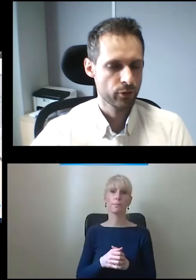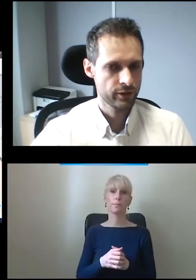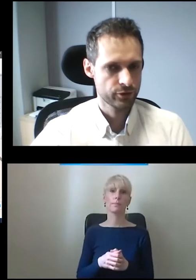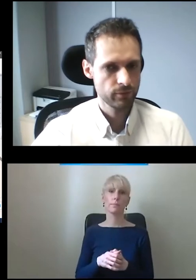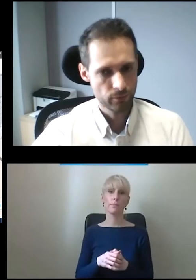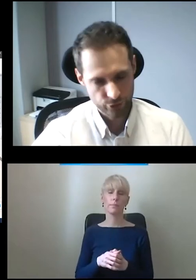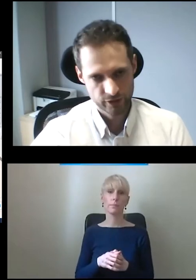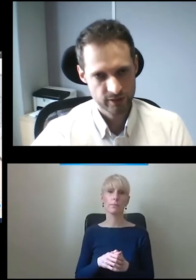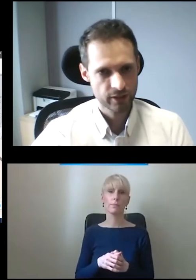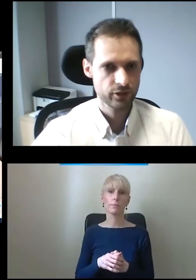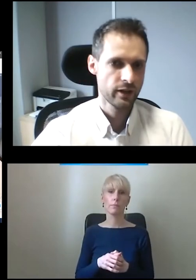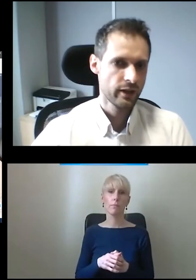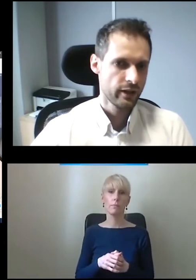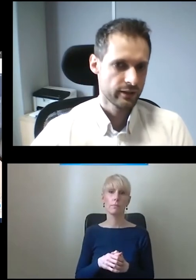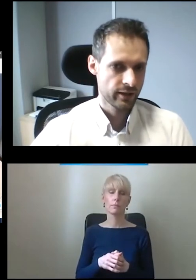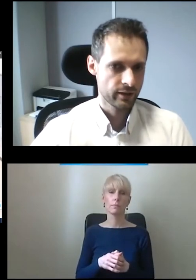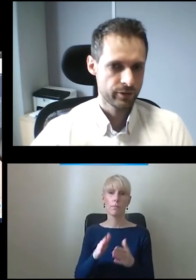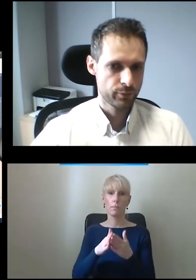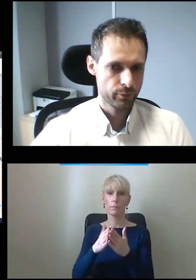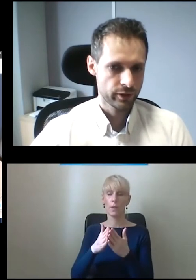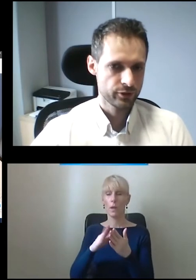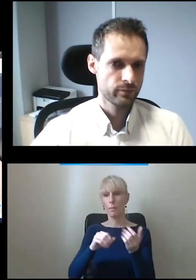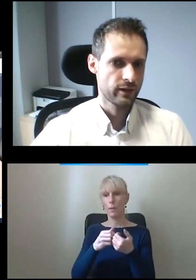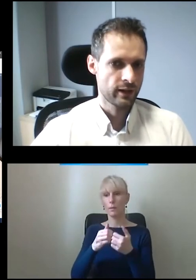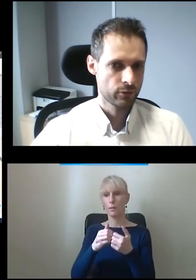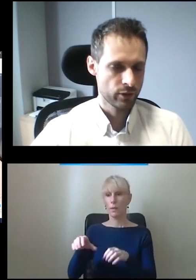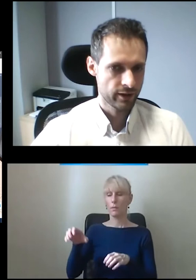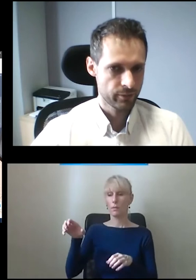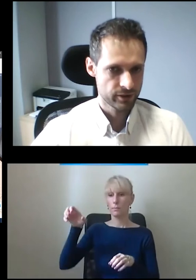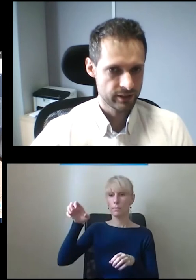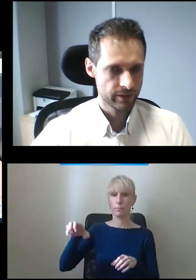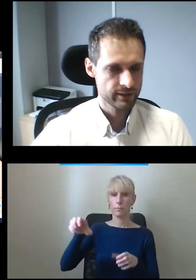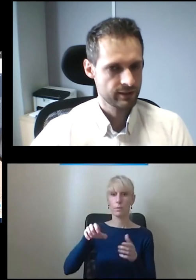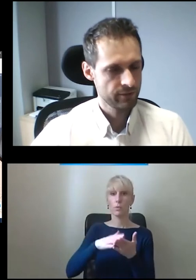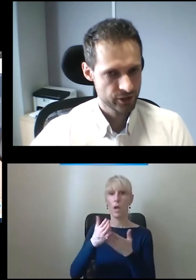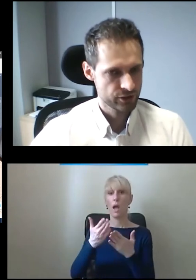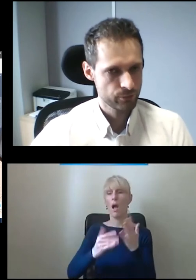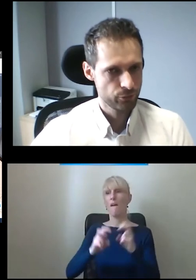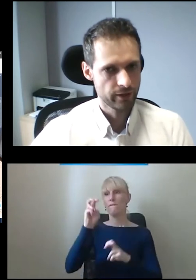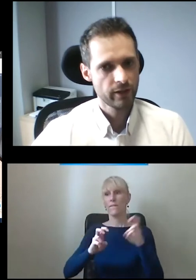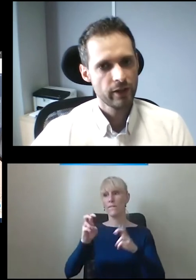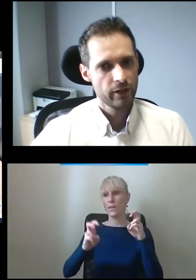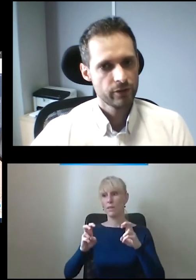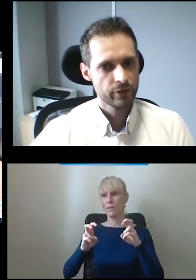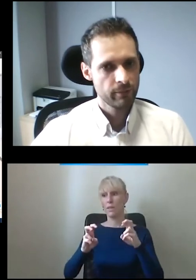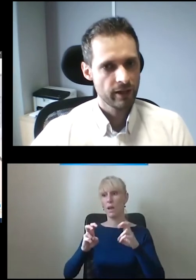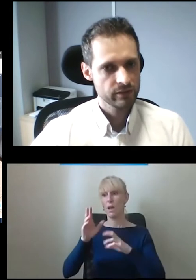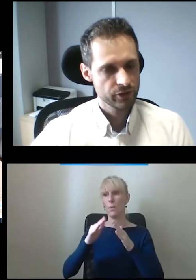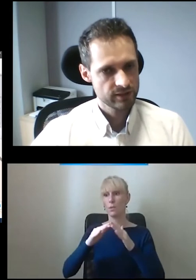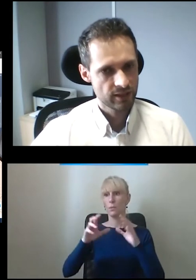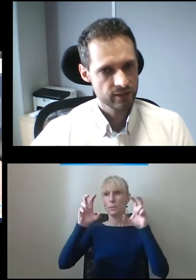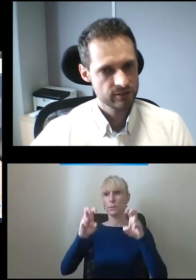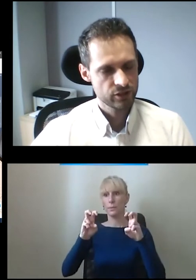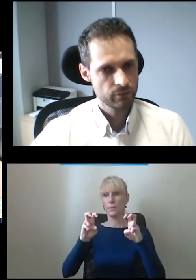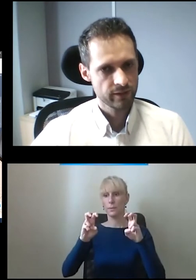poręczą, bo może to się stać. Gdy ręka będzie pod poręczą, a góra ręki będzie na tej barierce, ta winda się zatrzymuje. i ten mechanizm